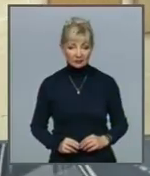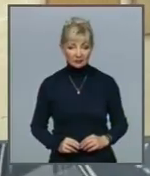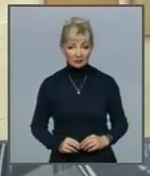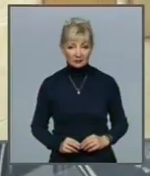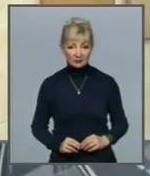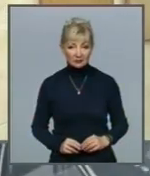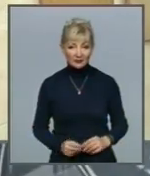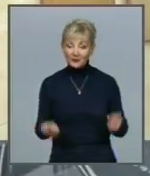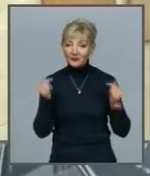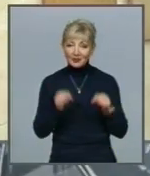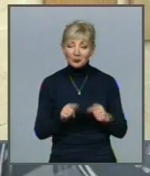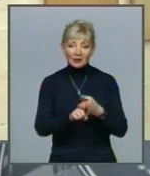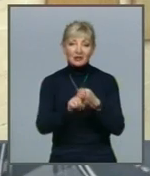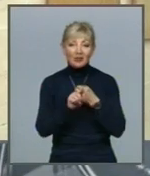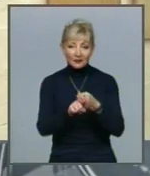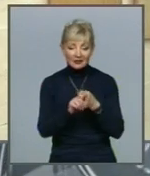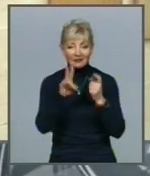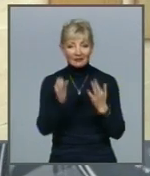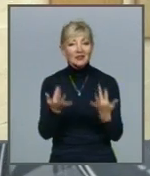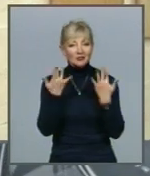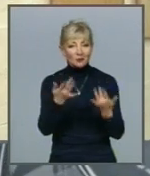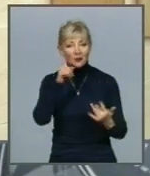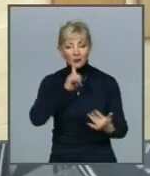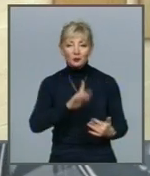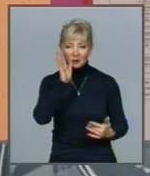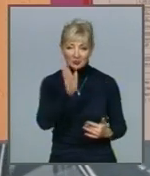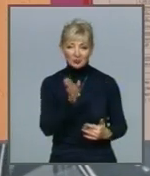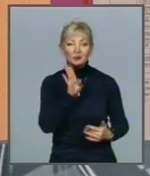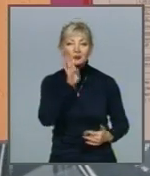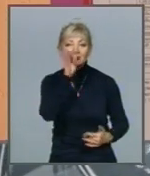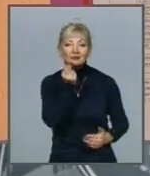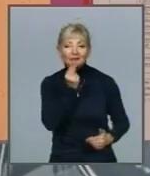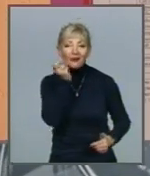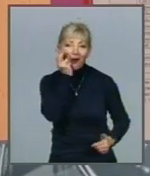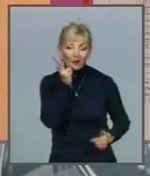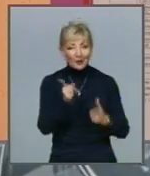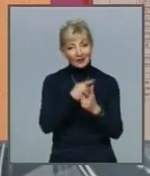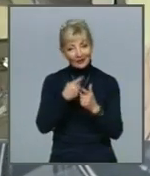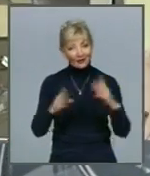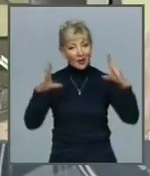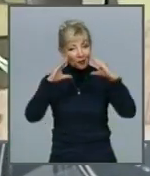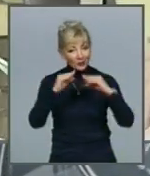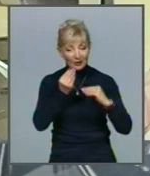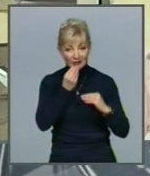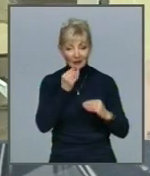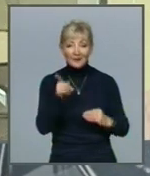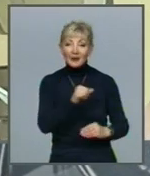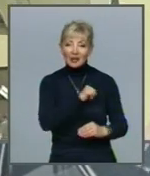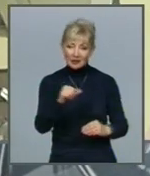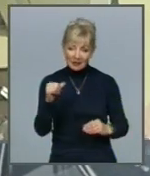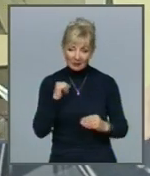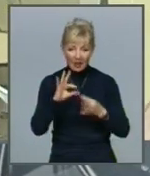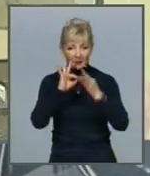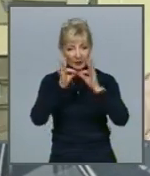Тут від неї залежить, наскільки смачним буде сніданок, обід чи вечеря Тож вона сама ретельно